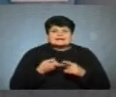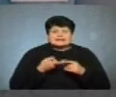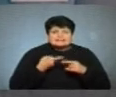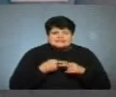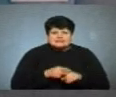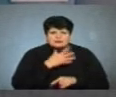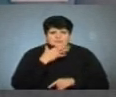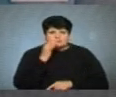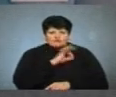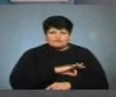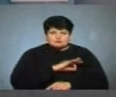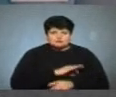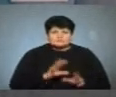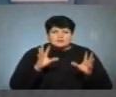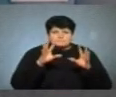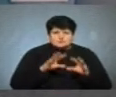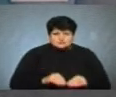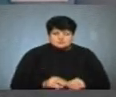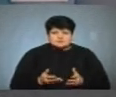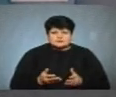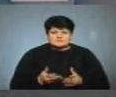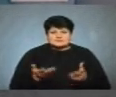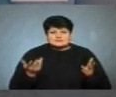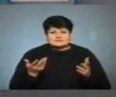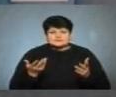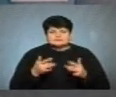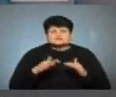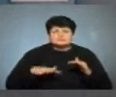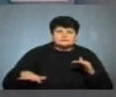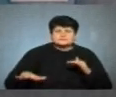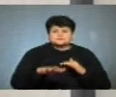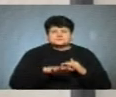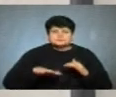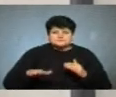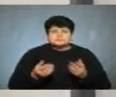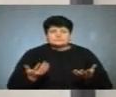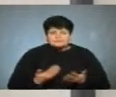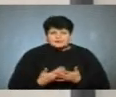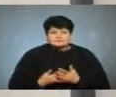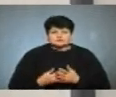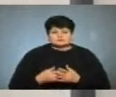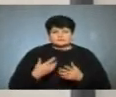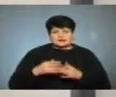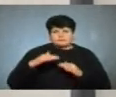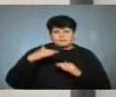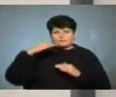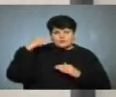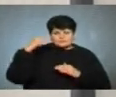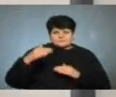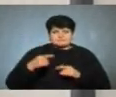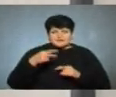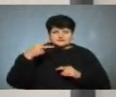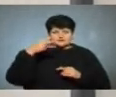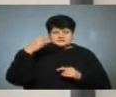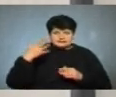використовуємо при гасінні пожежі, яка поверховість, де ця пожежа виникла. Якщо перший, другий поверх, відповідно, менше техніки,